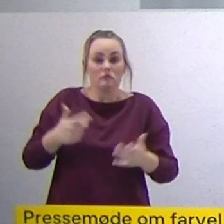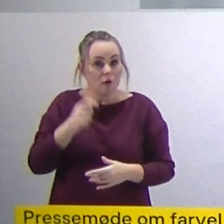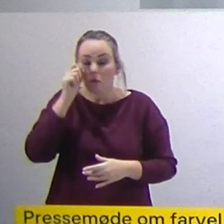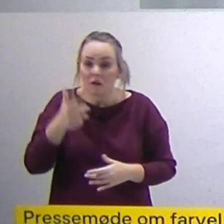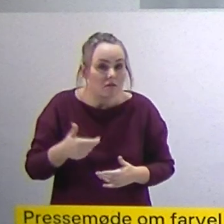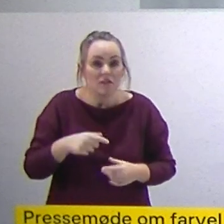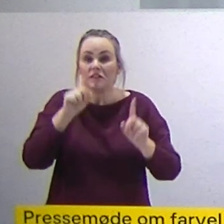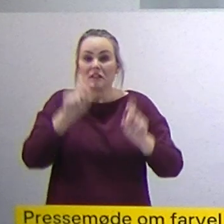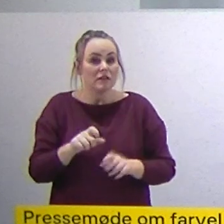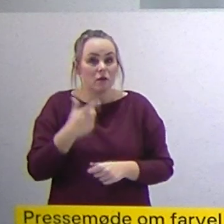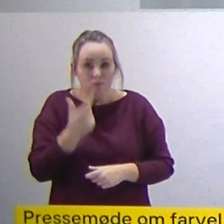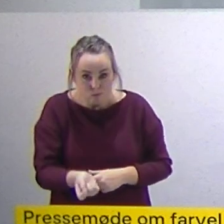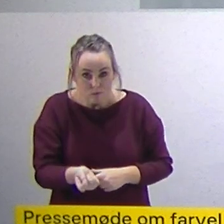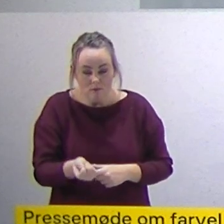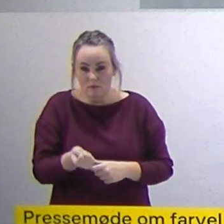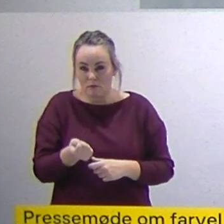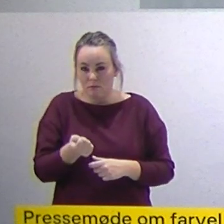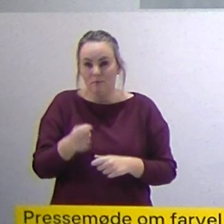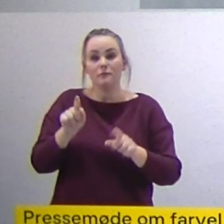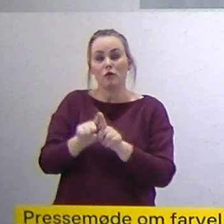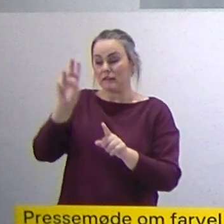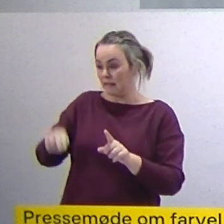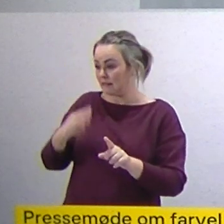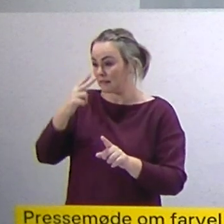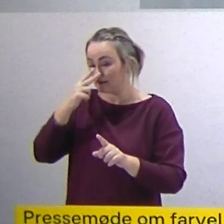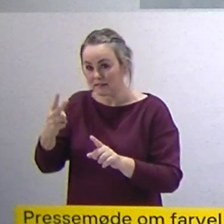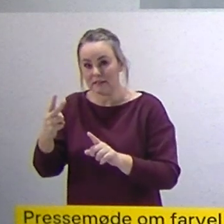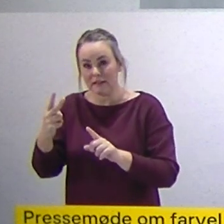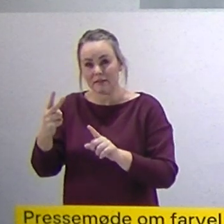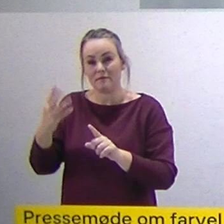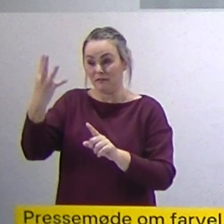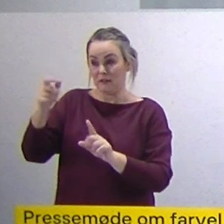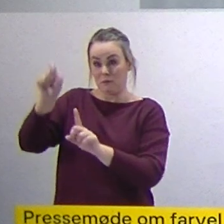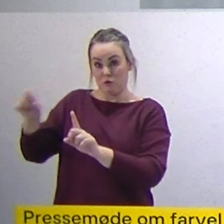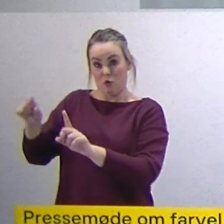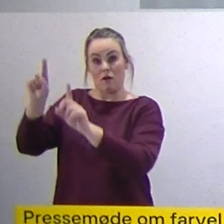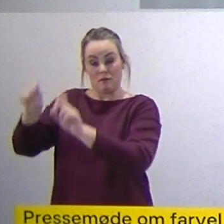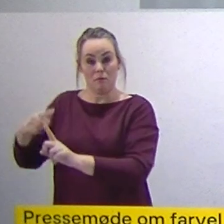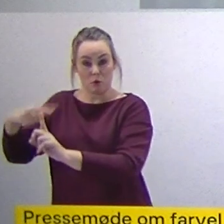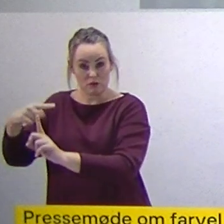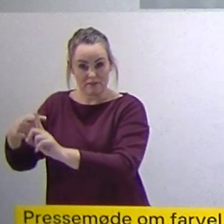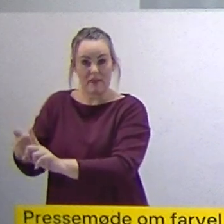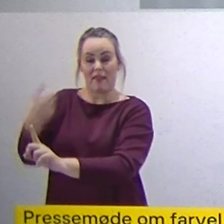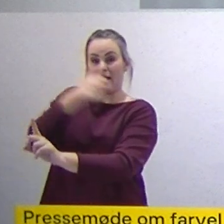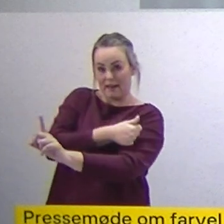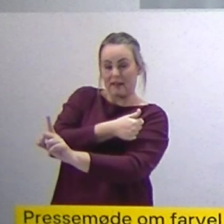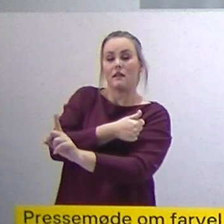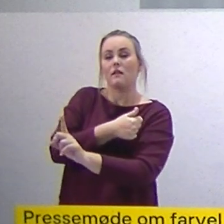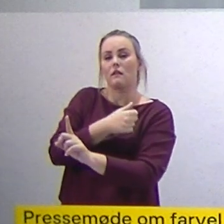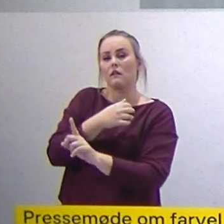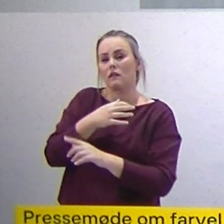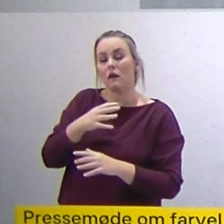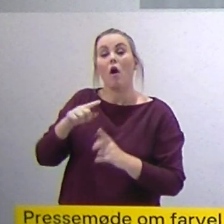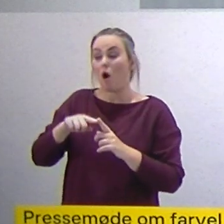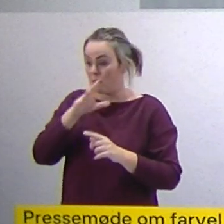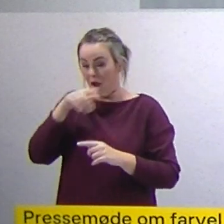positiv procent nu, en ud af fire tester positiv. Og så ved vi også, at der bliver brugt mange hjemmetest, og det er ikke sikkert, at alle dem,